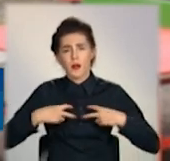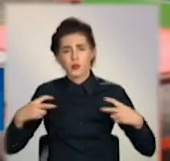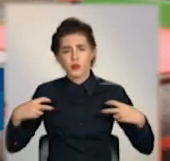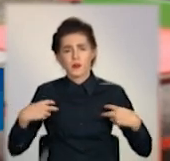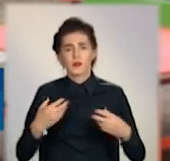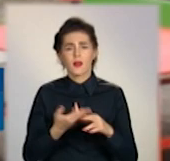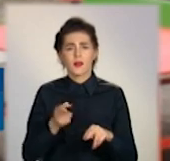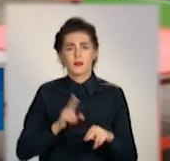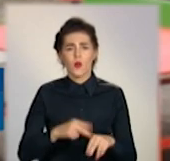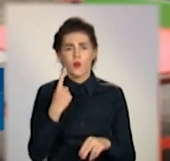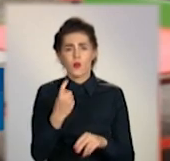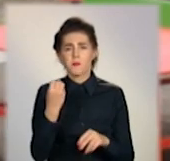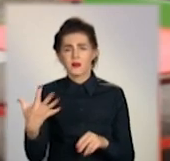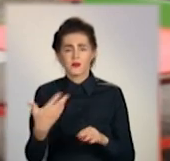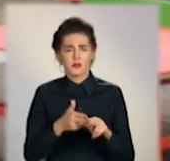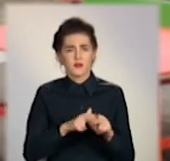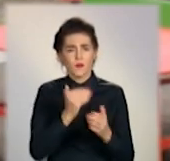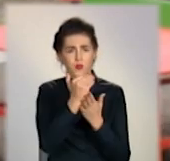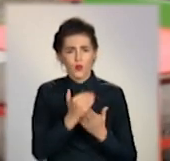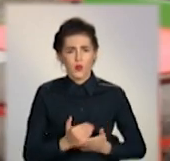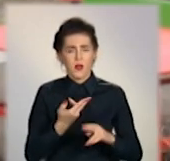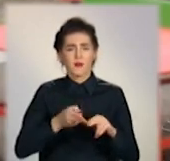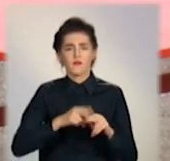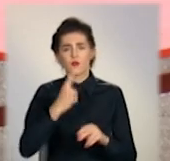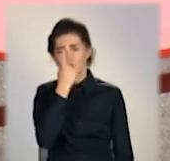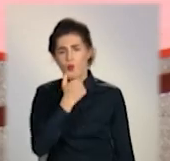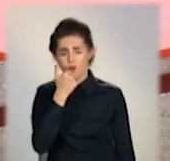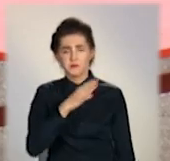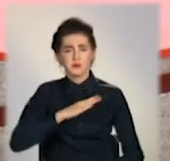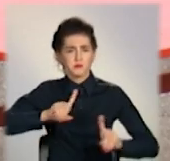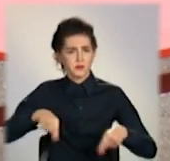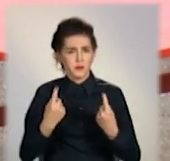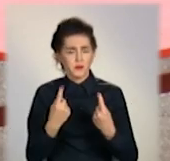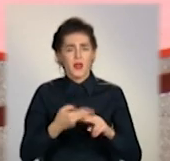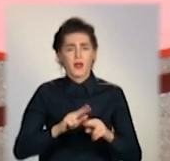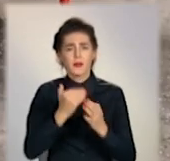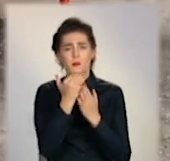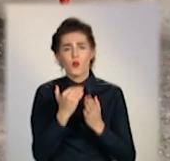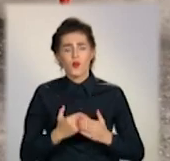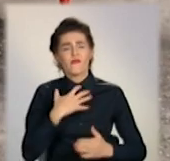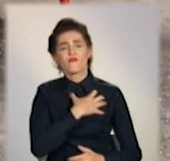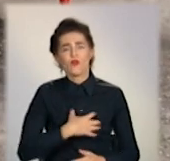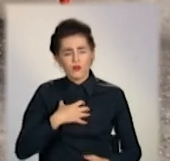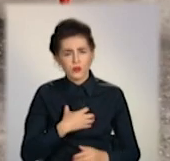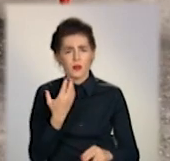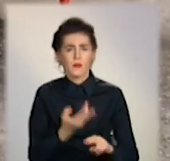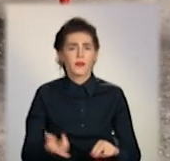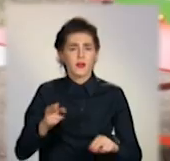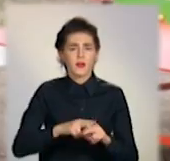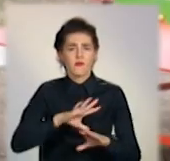один із 15 проєктів, які в цьому році були реалізовані. Ці проєкти важливі, вони